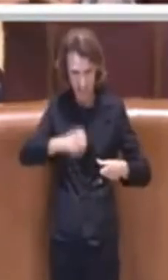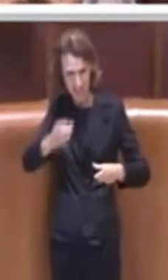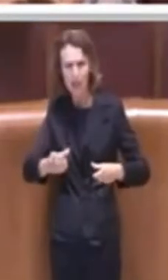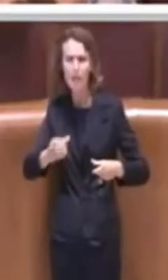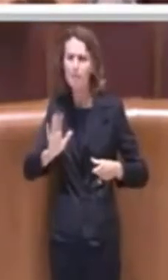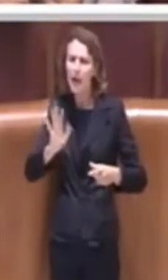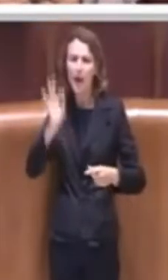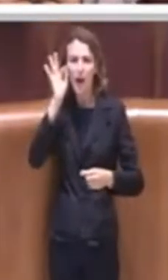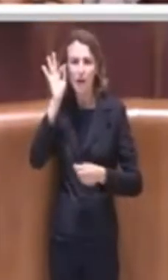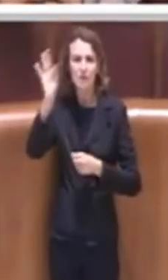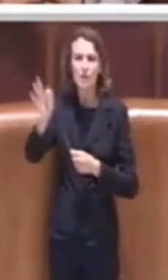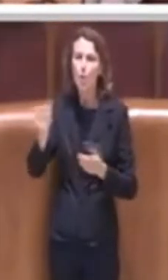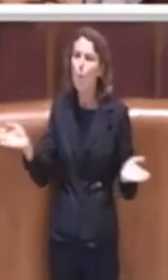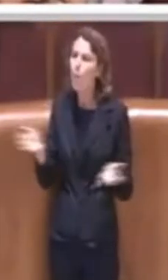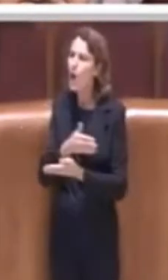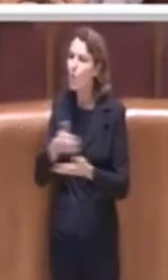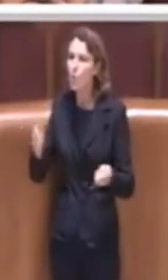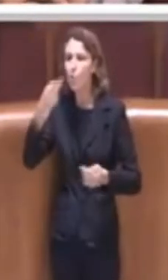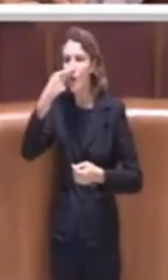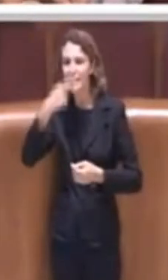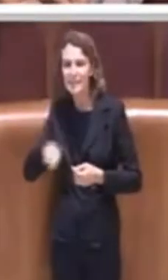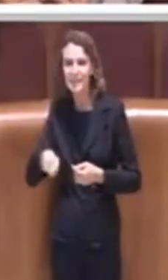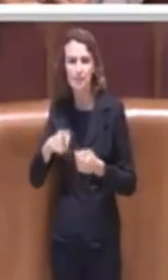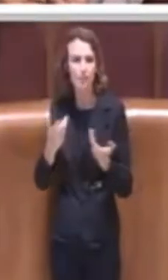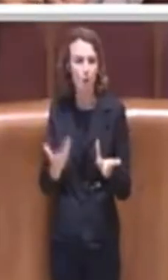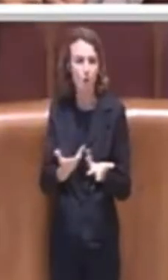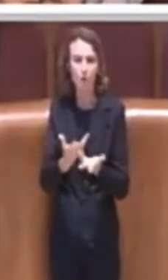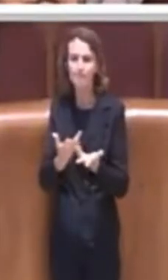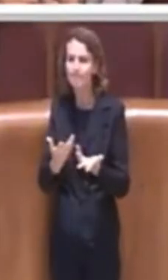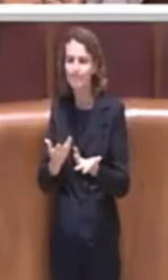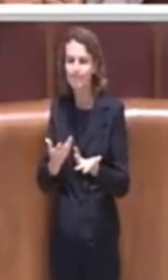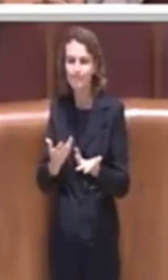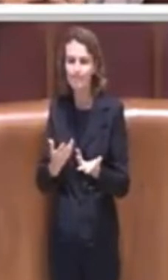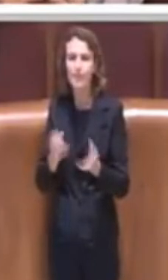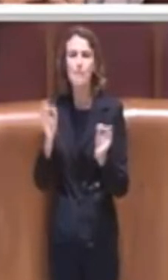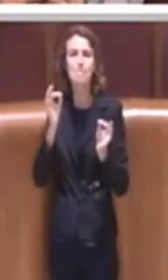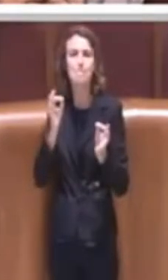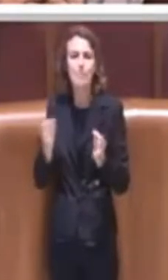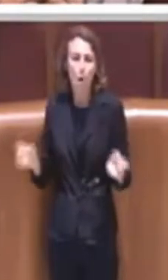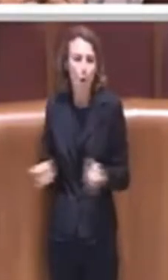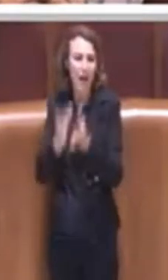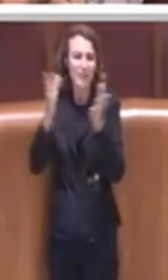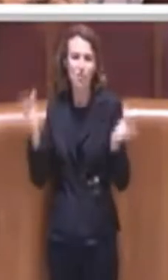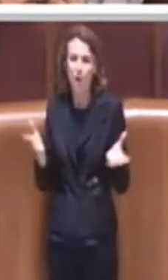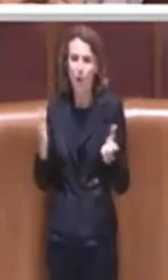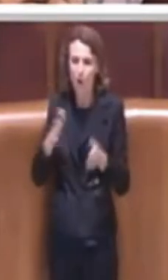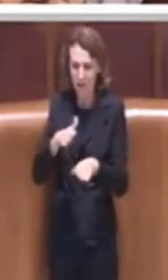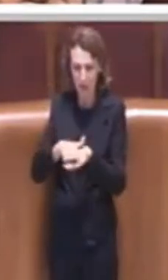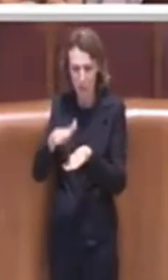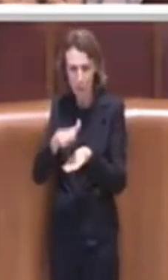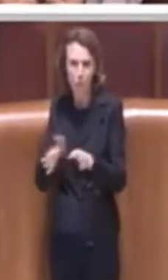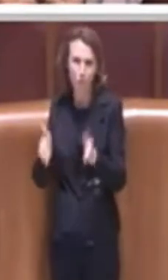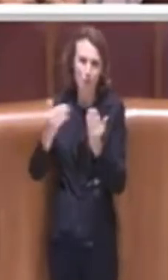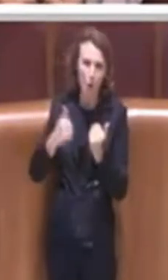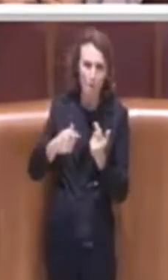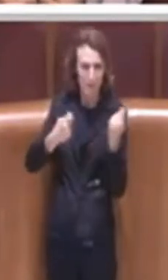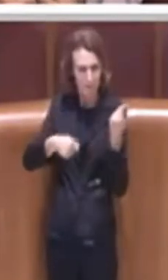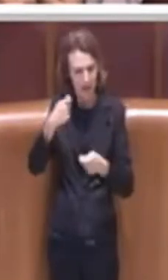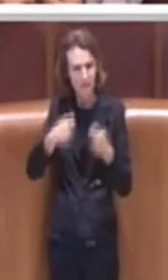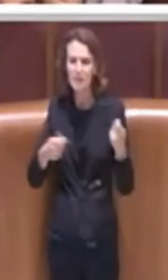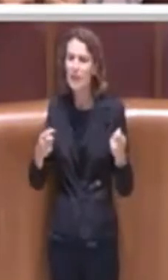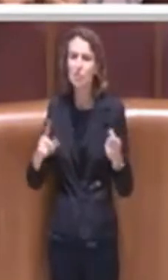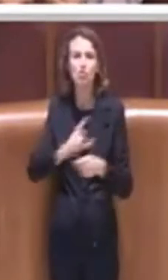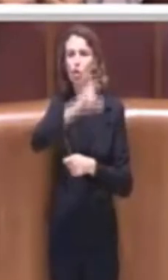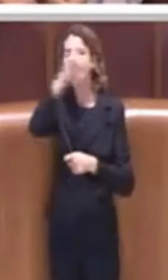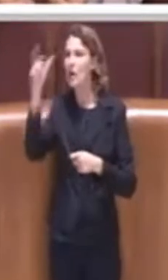togliere qualunque tipo o qualunque momento di utilizzo della plastica anche nell'arco della giornata, anche